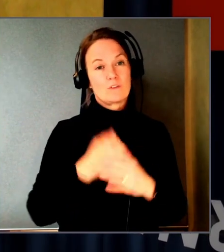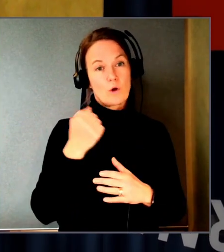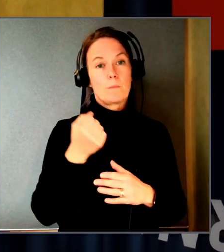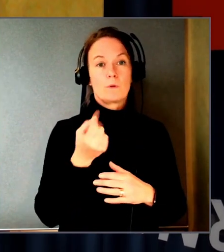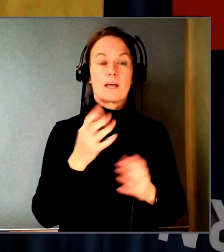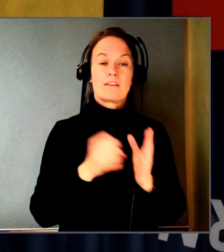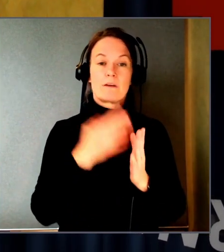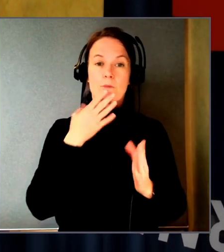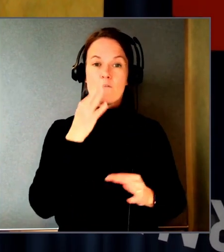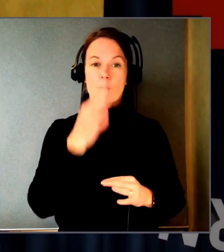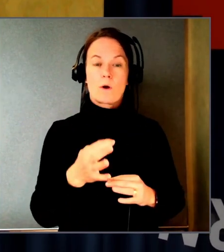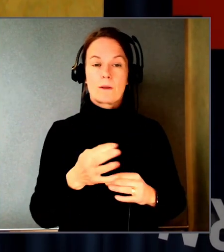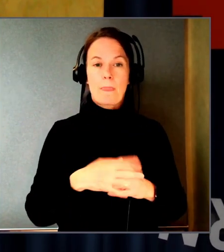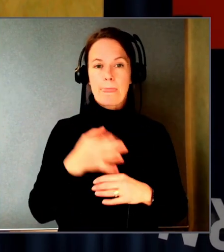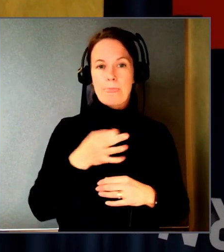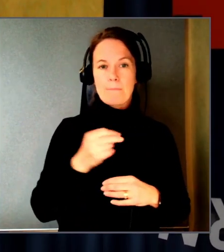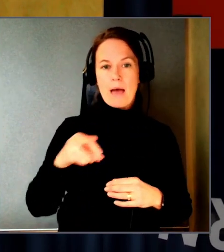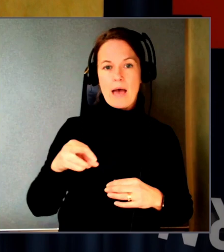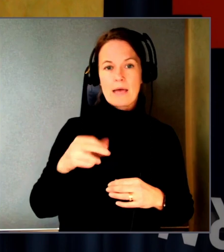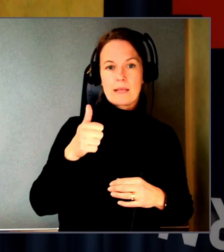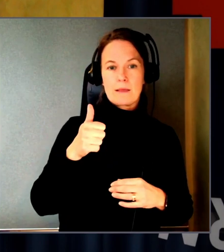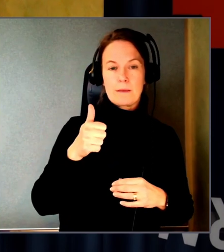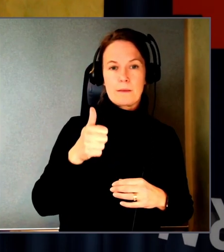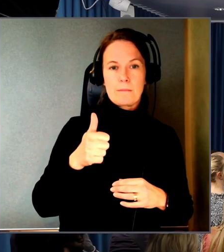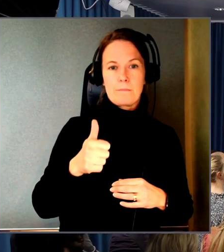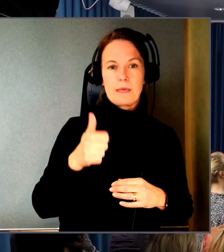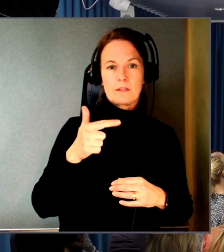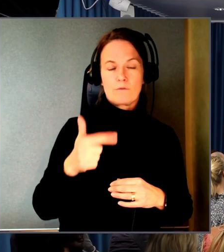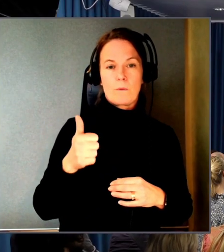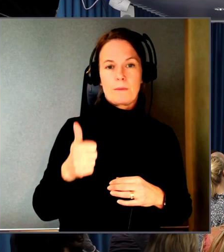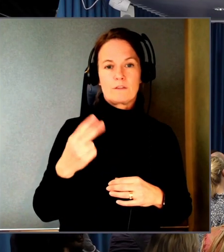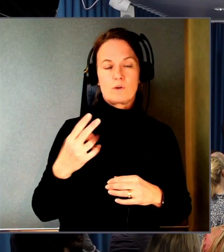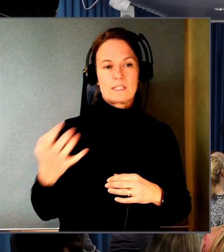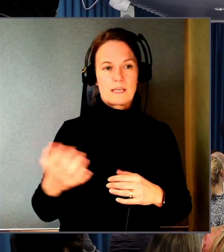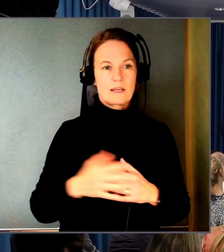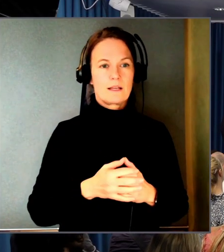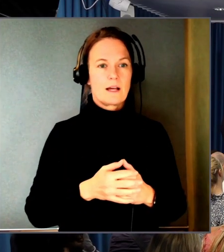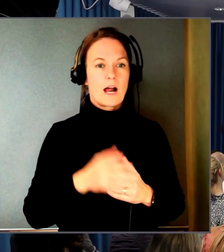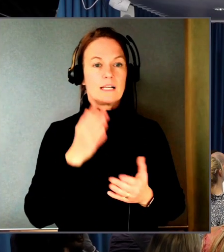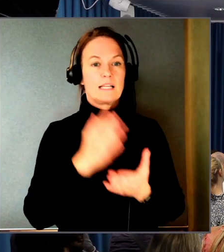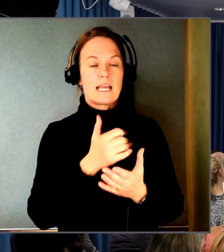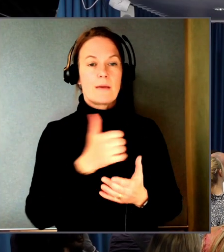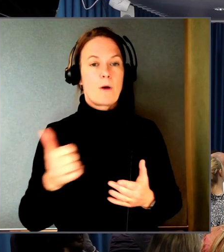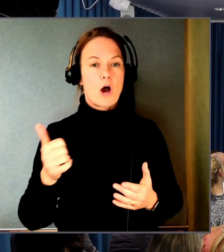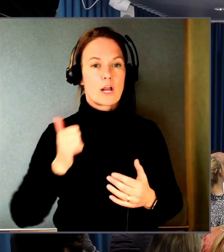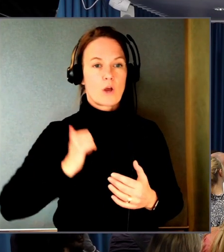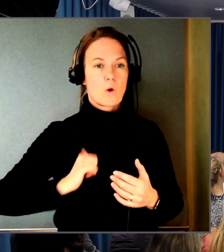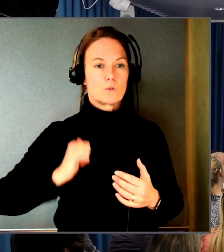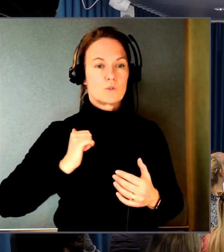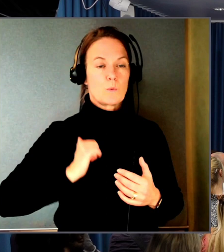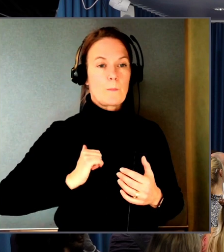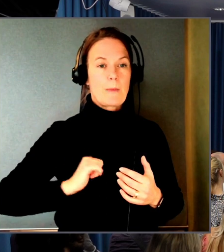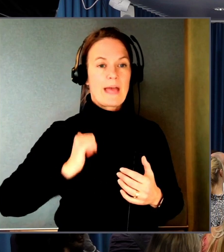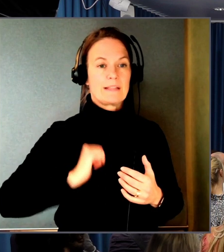frågor. Per, B2B, B2C. Det här gäller bara för konsumenttjänster och konsumentprodukter.